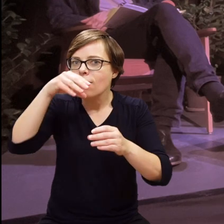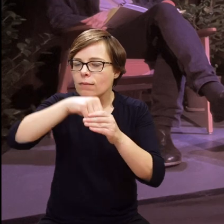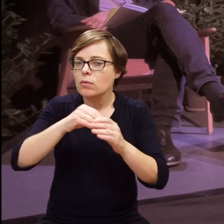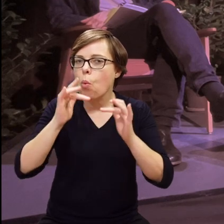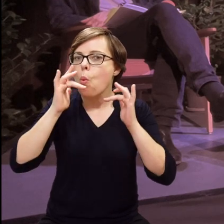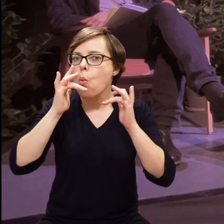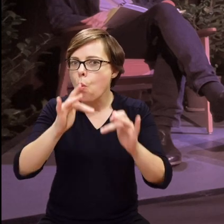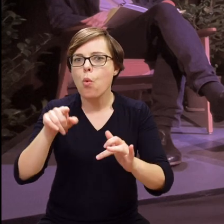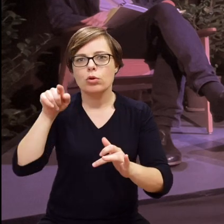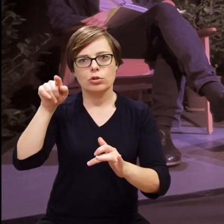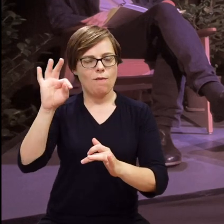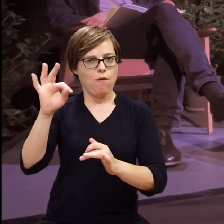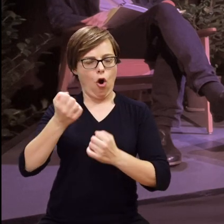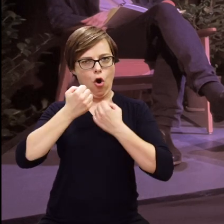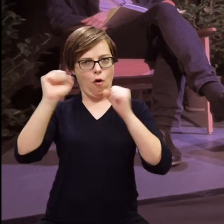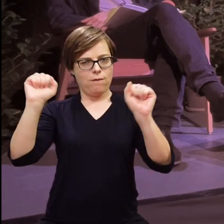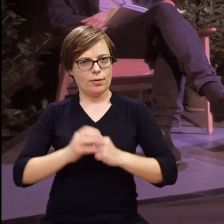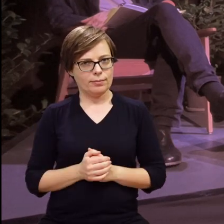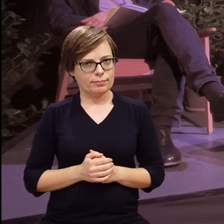zdecydowali o tym opowiedzieć